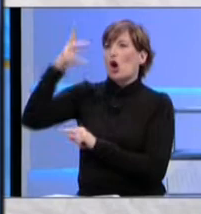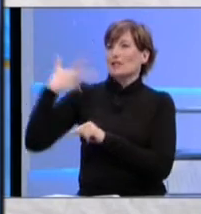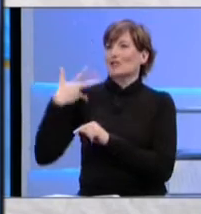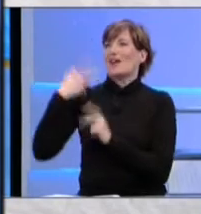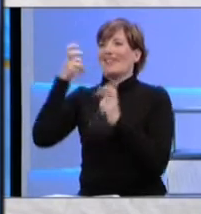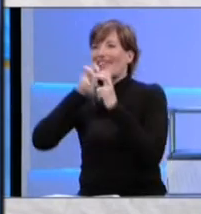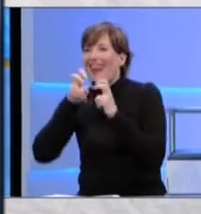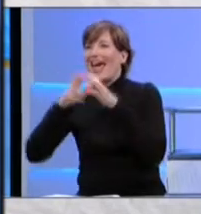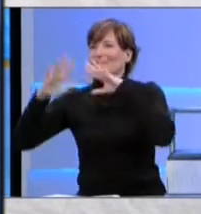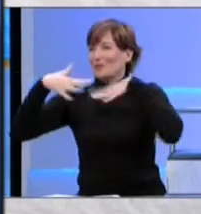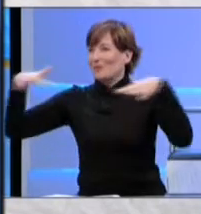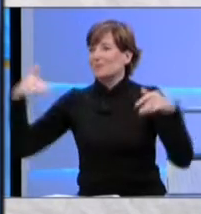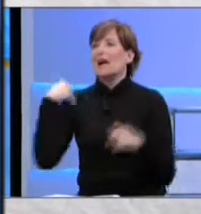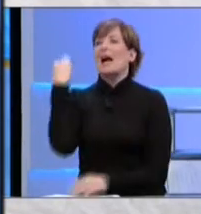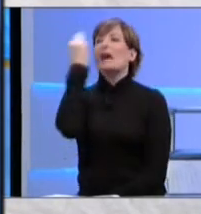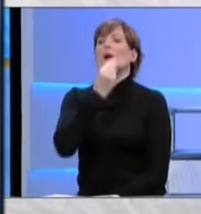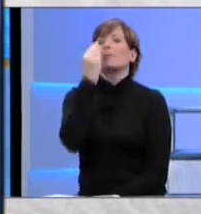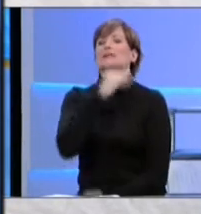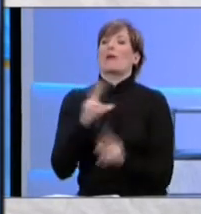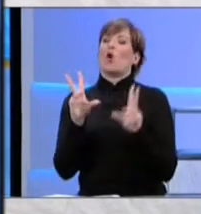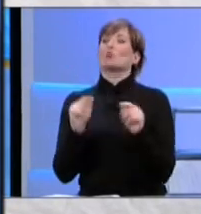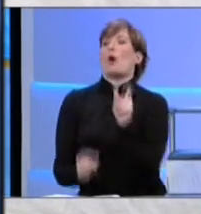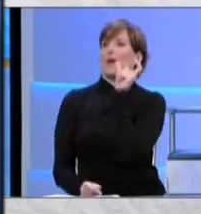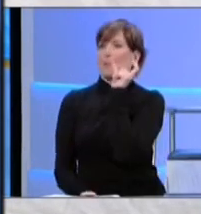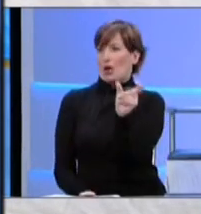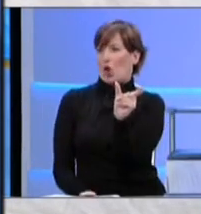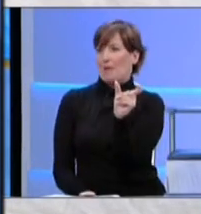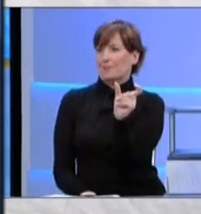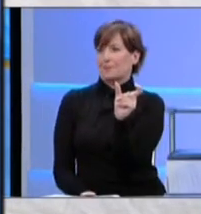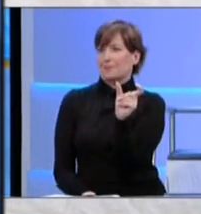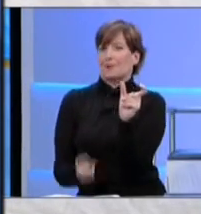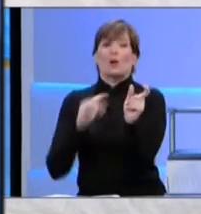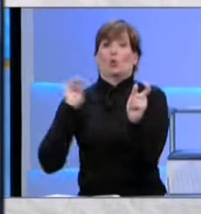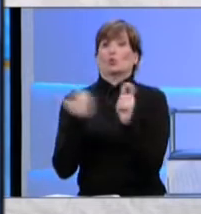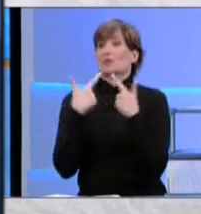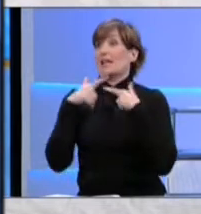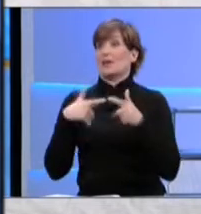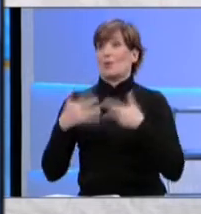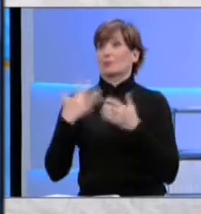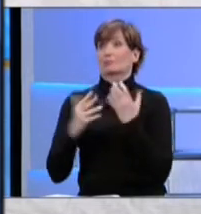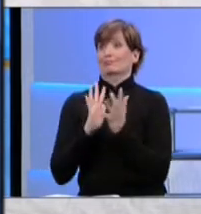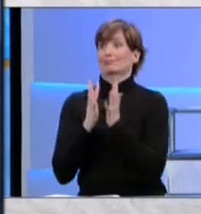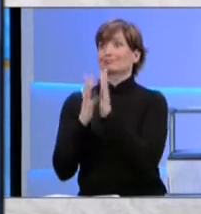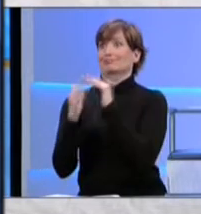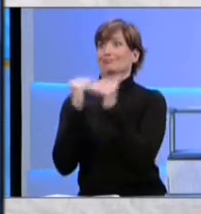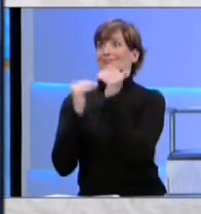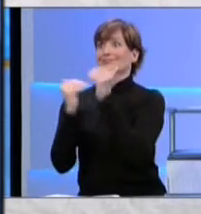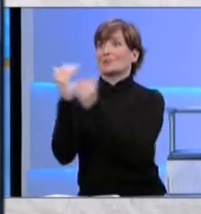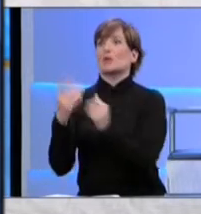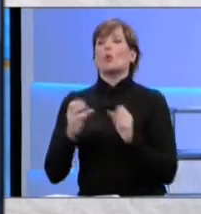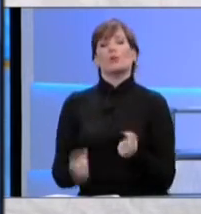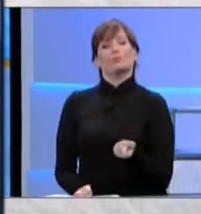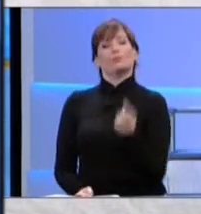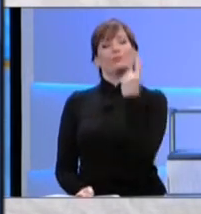dialettali. Ripensavo ai termini nuovi, come tutte le lingue, le lingue sono in continua evoluzione. Quando appare un termine